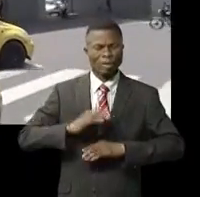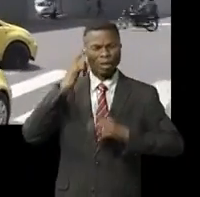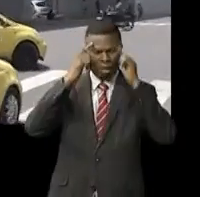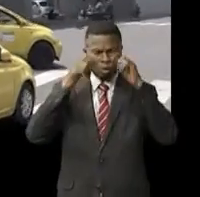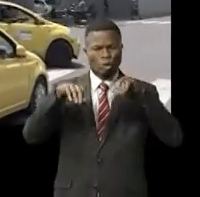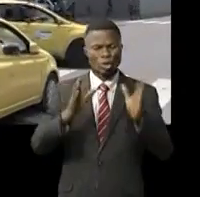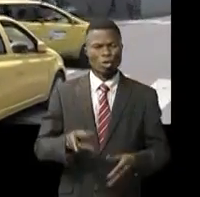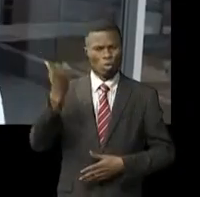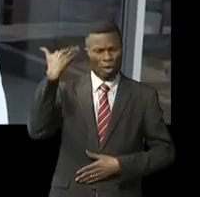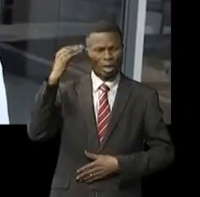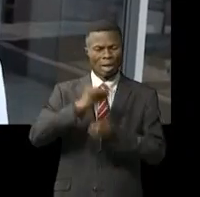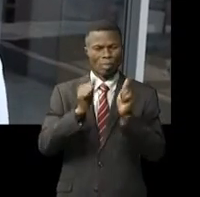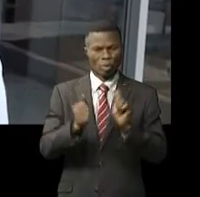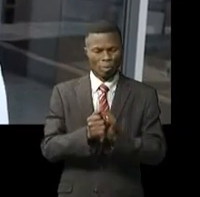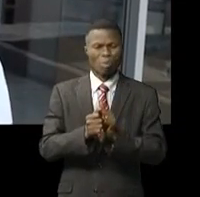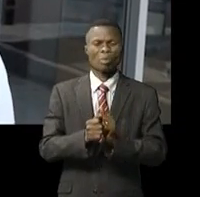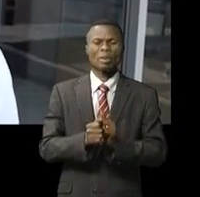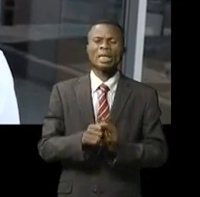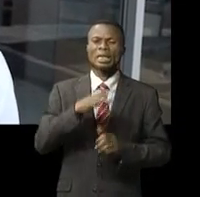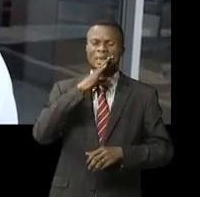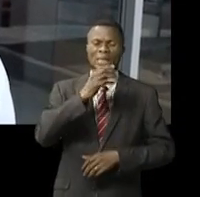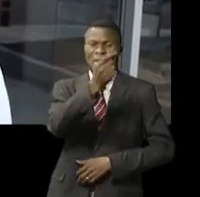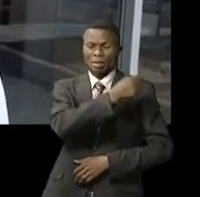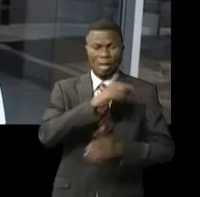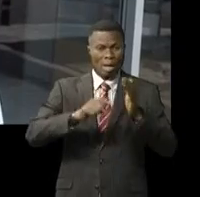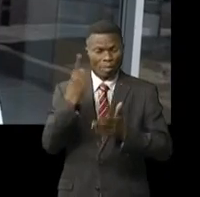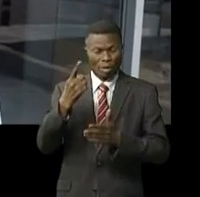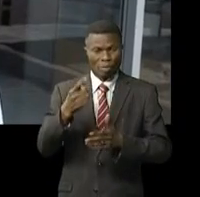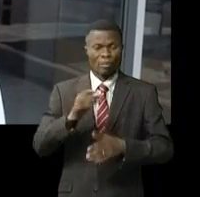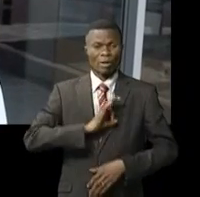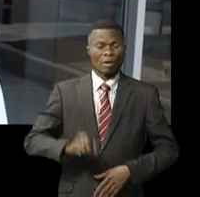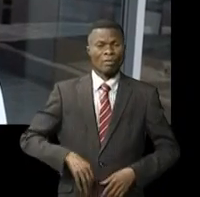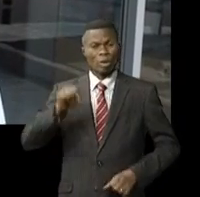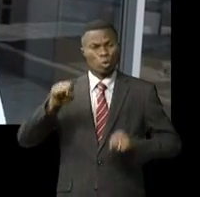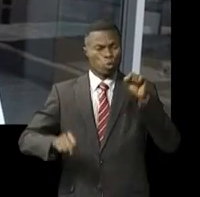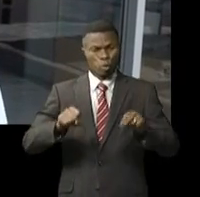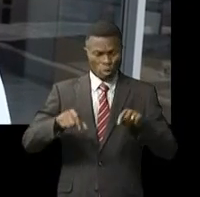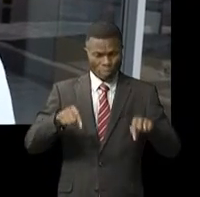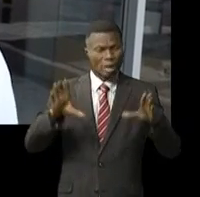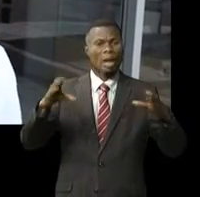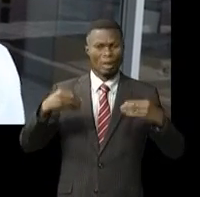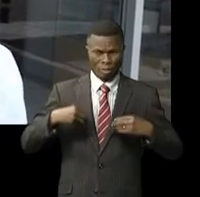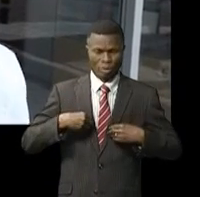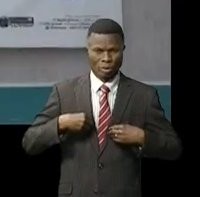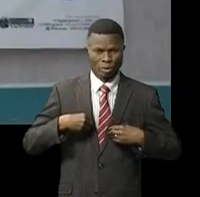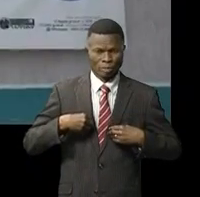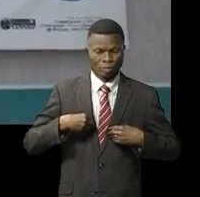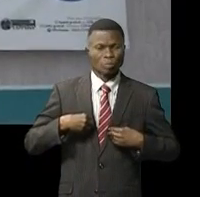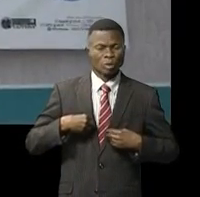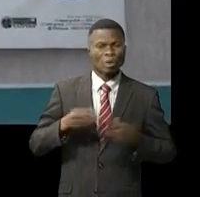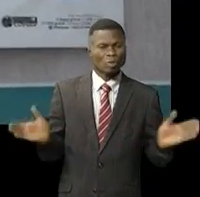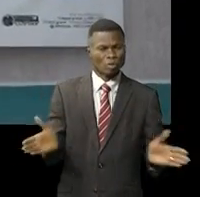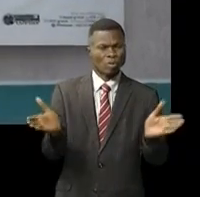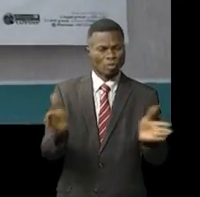avaient. La première fois, il avait hésité. Mais cette fois-ci, comme il a accepté, ça poussera